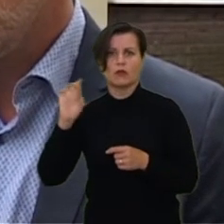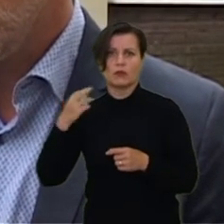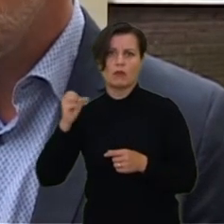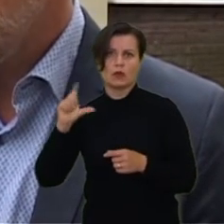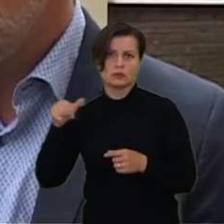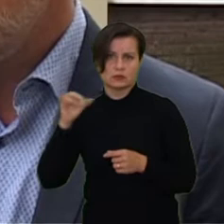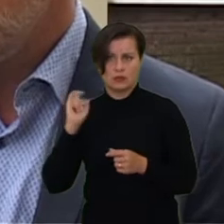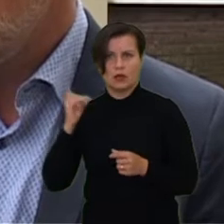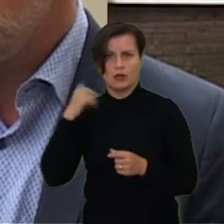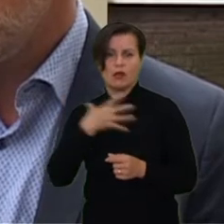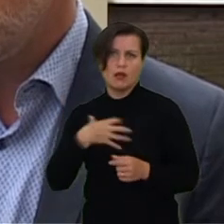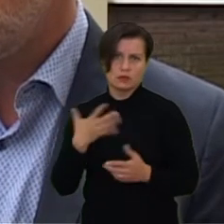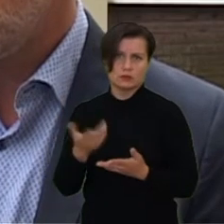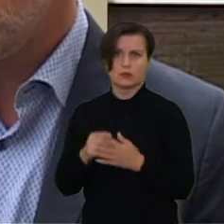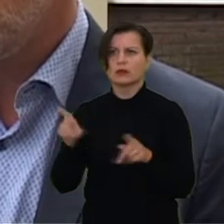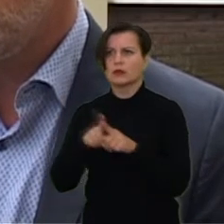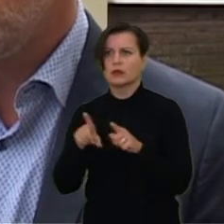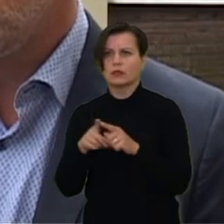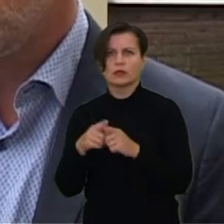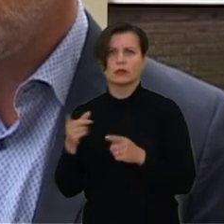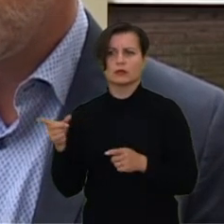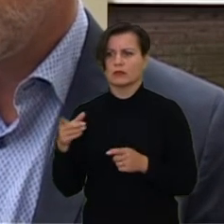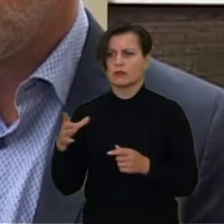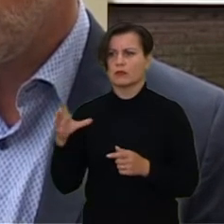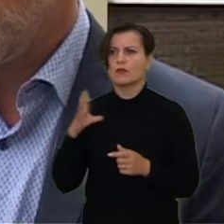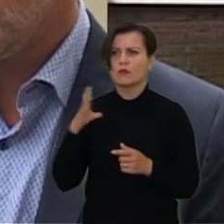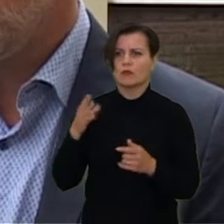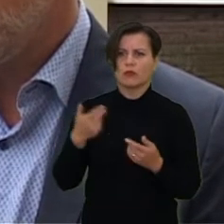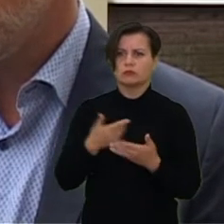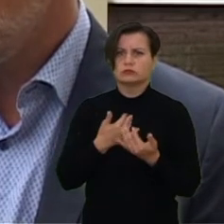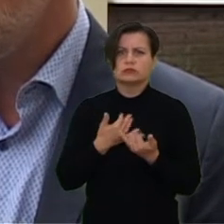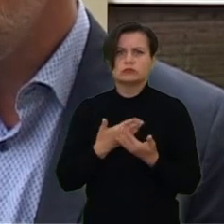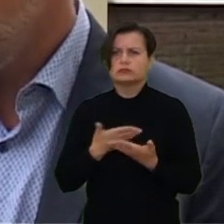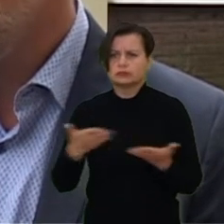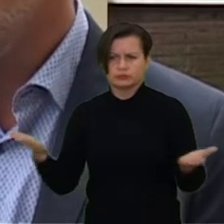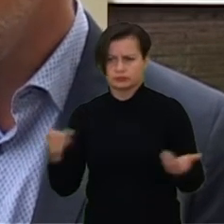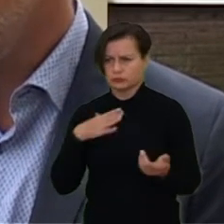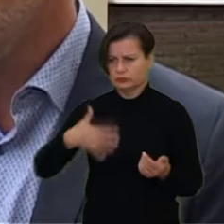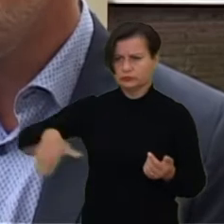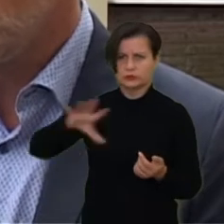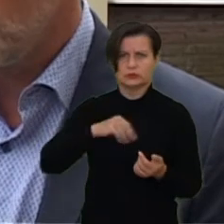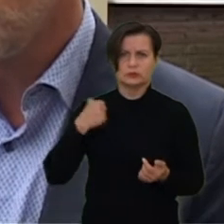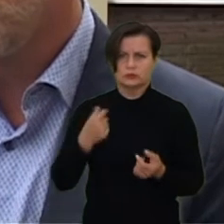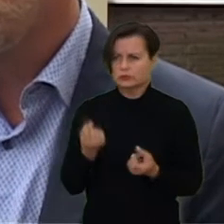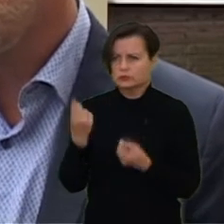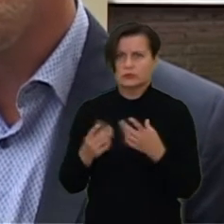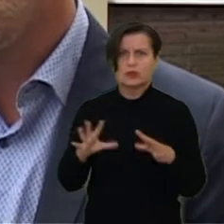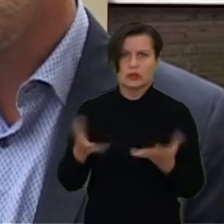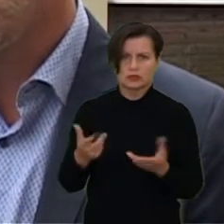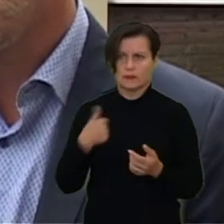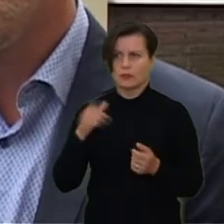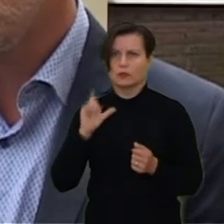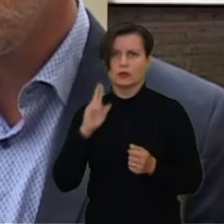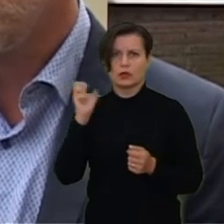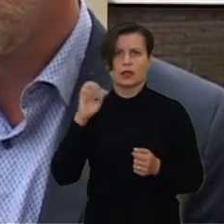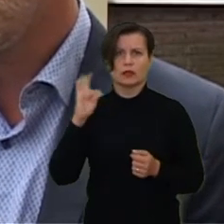apie tą asmeninį įšūkį, kurį reformaciją metą mums visiems, iki šol. Cituosiu daug iš Lutero